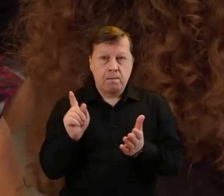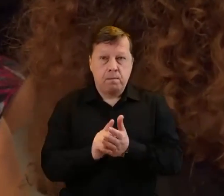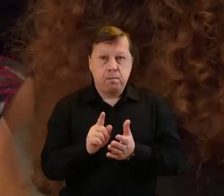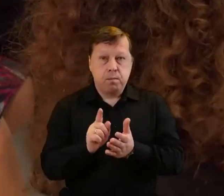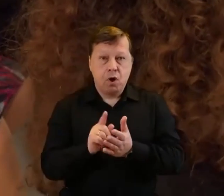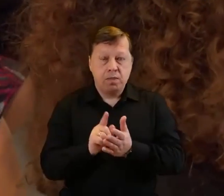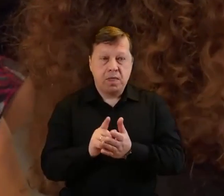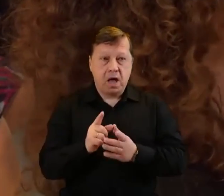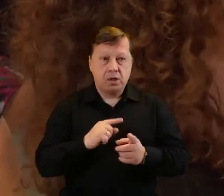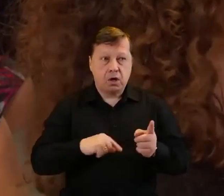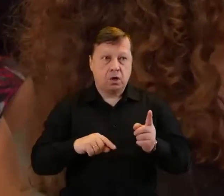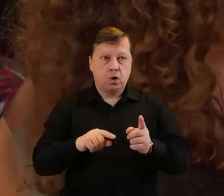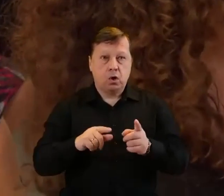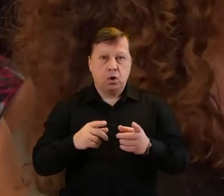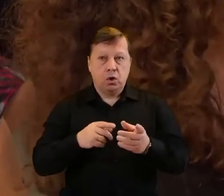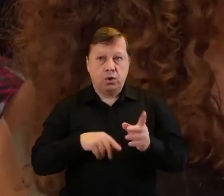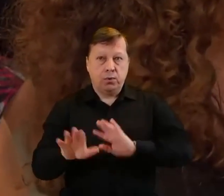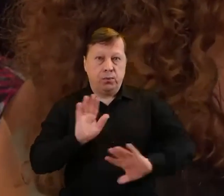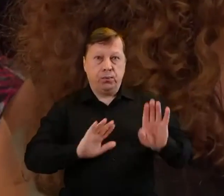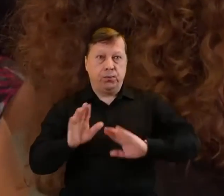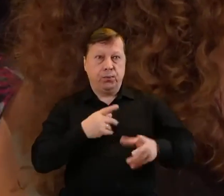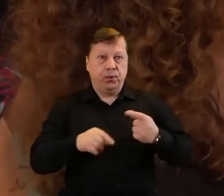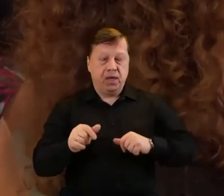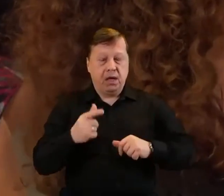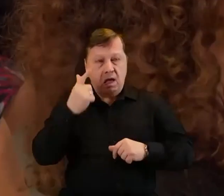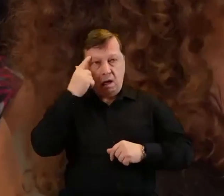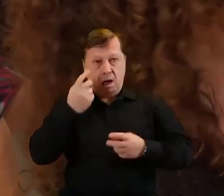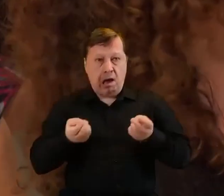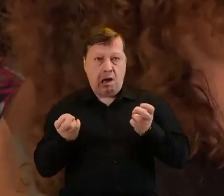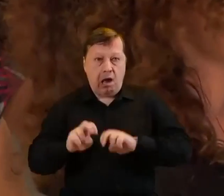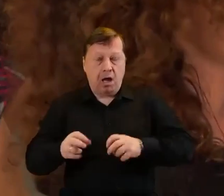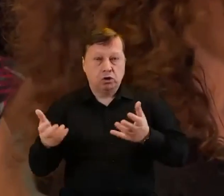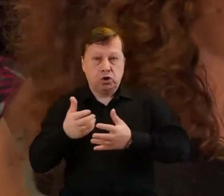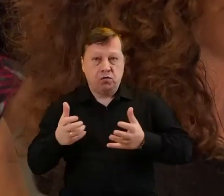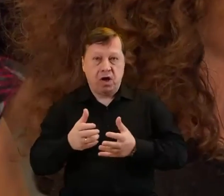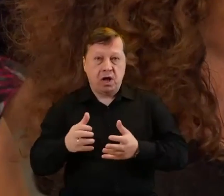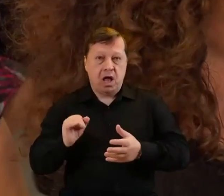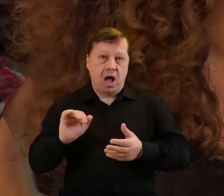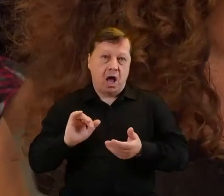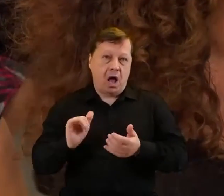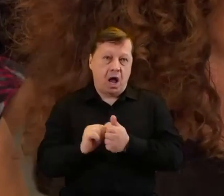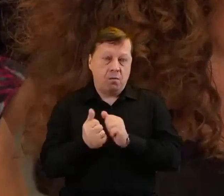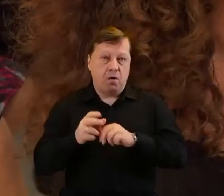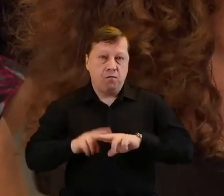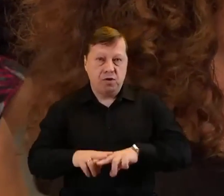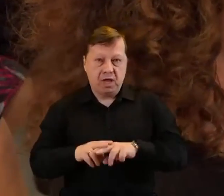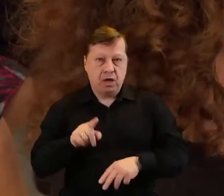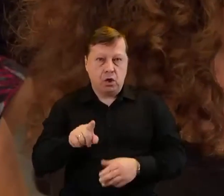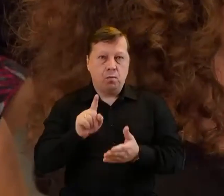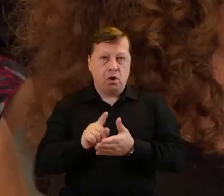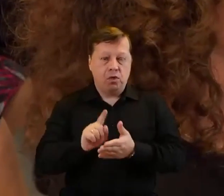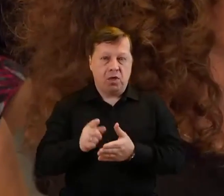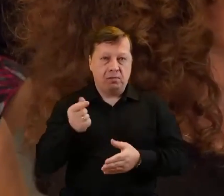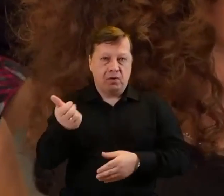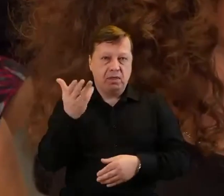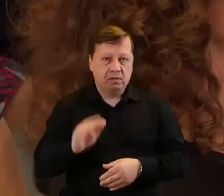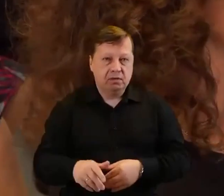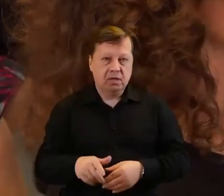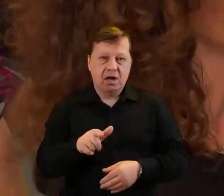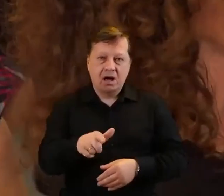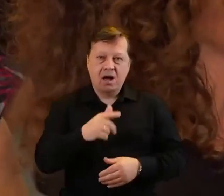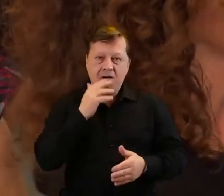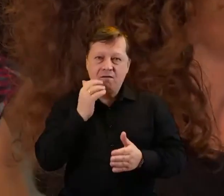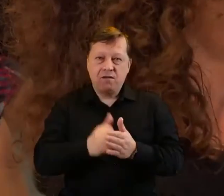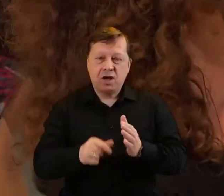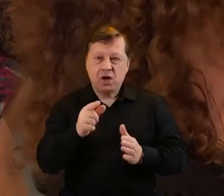sobie, o założę fundację albo stowarzyszenie i nie będę płacił podatków. I są one wykorzystywane jakby nie do tych